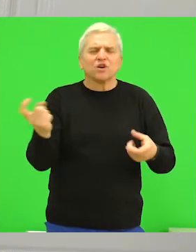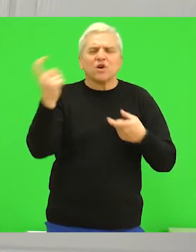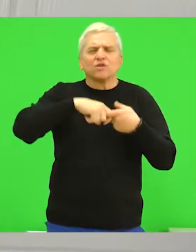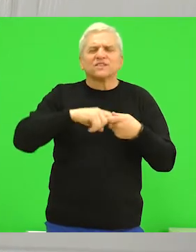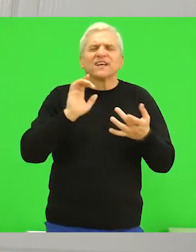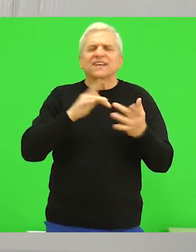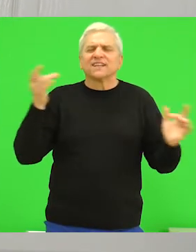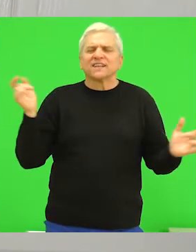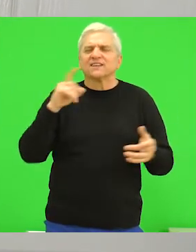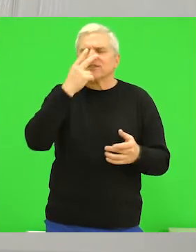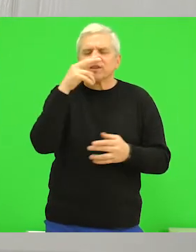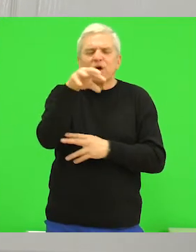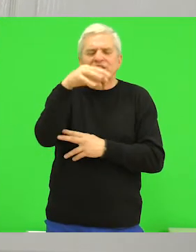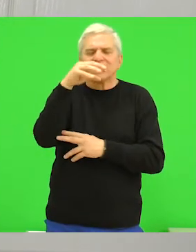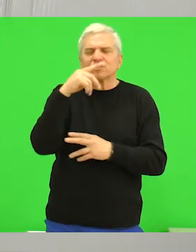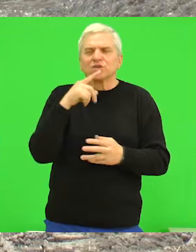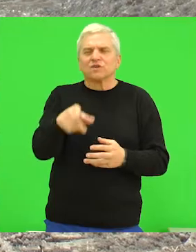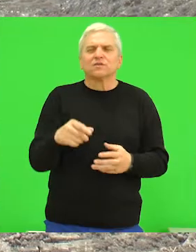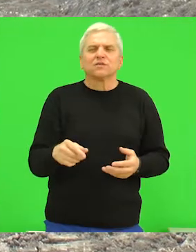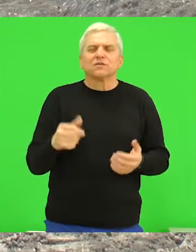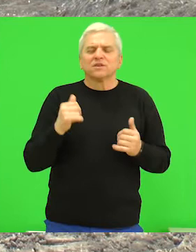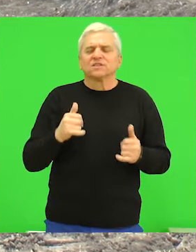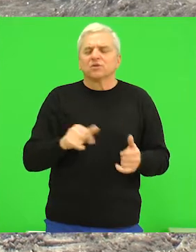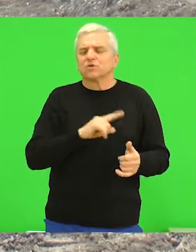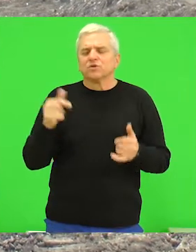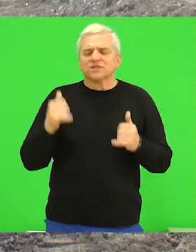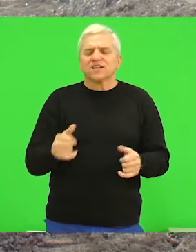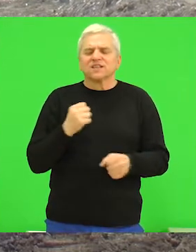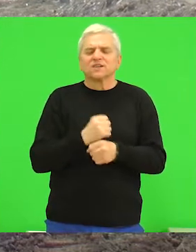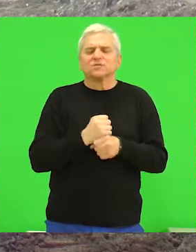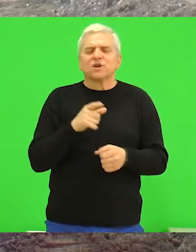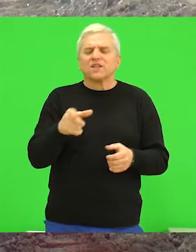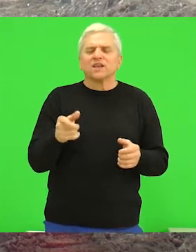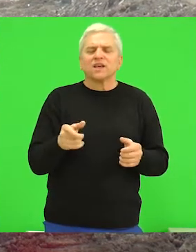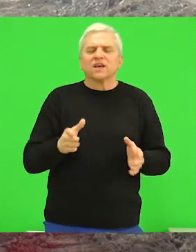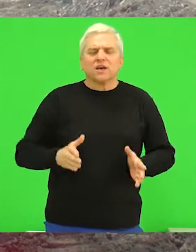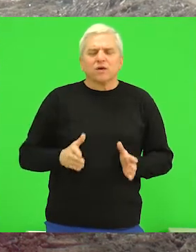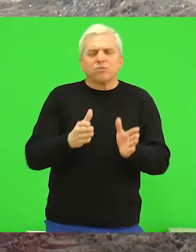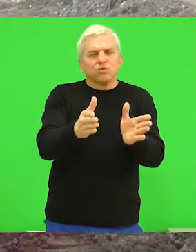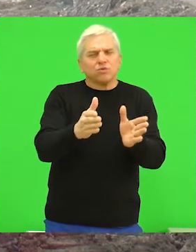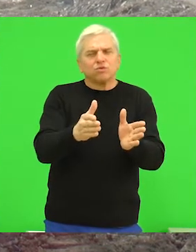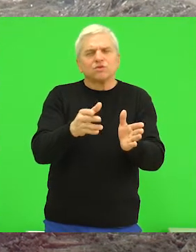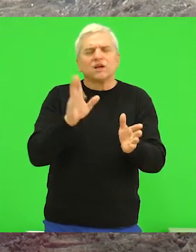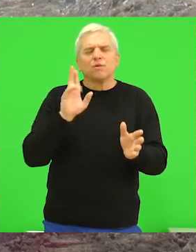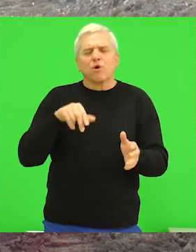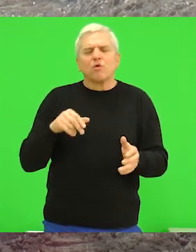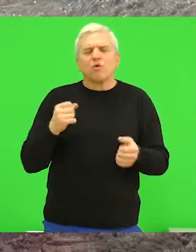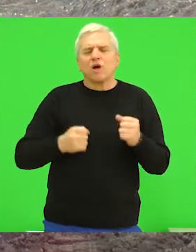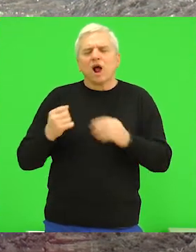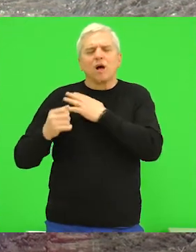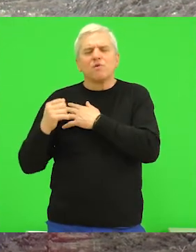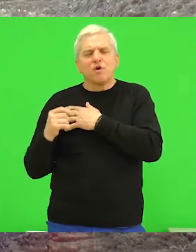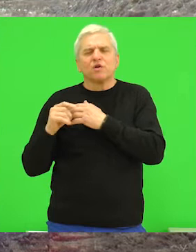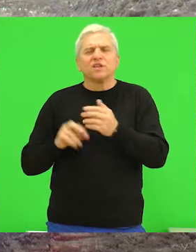uvođenje interneta i videonadzora. Naprali smo put da kamioni mogu ići skroz